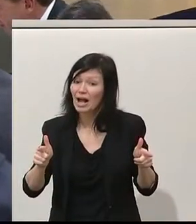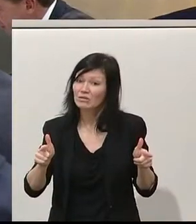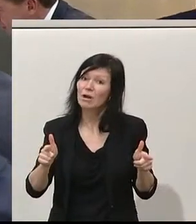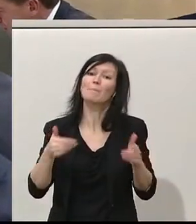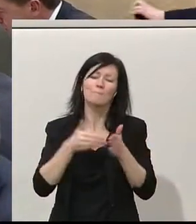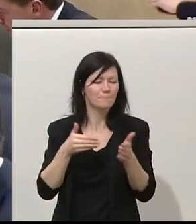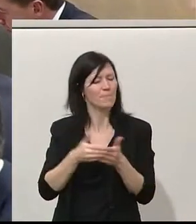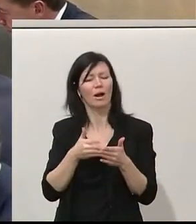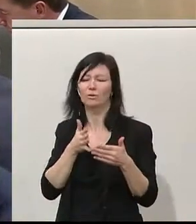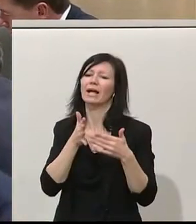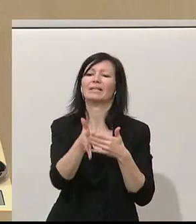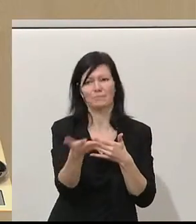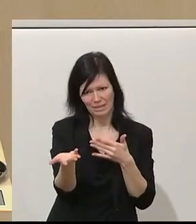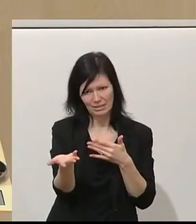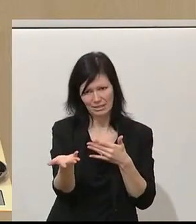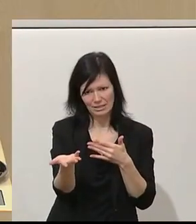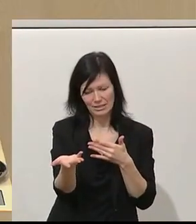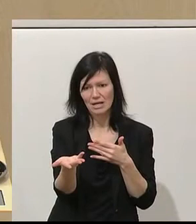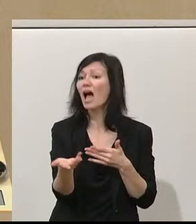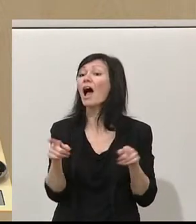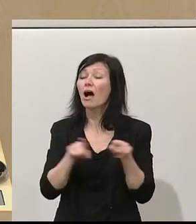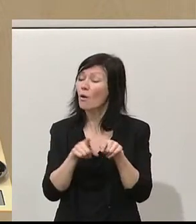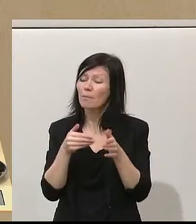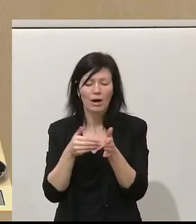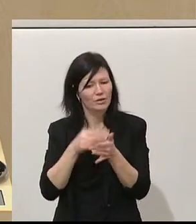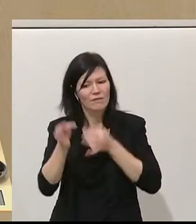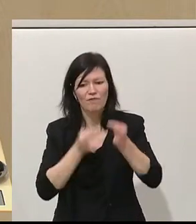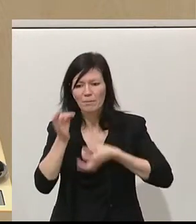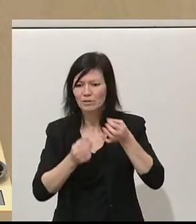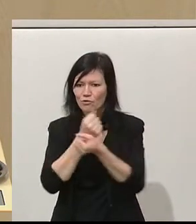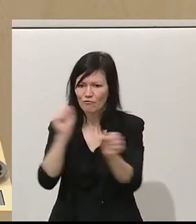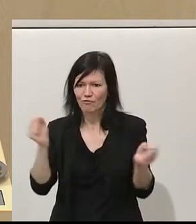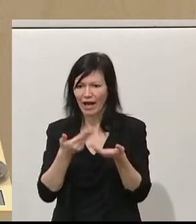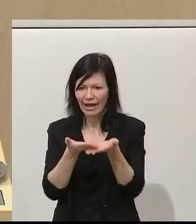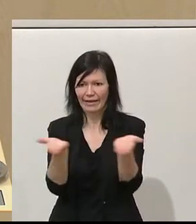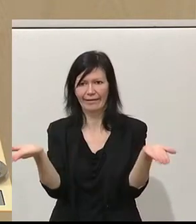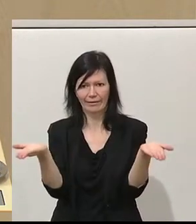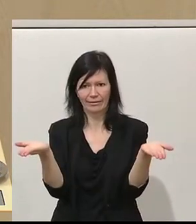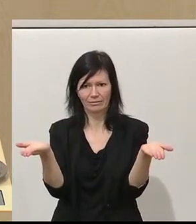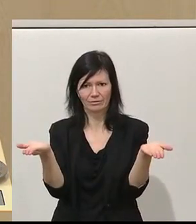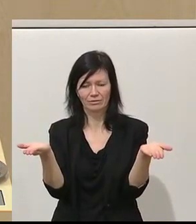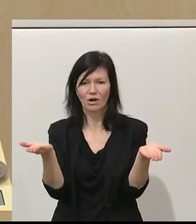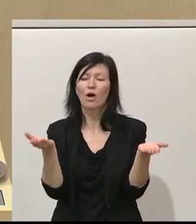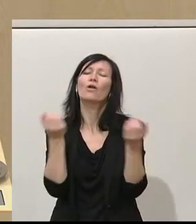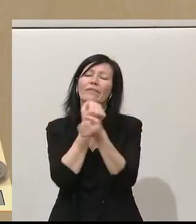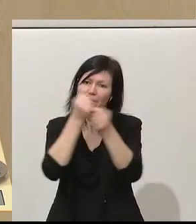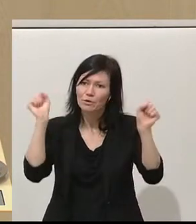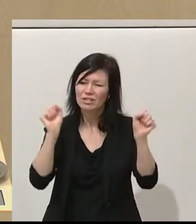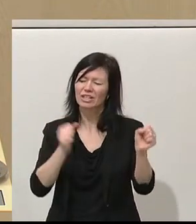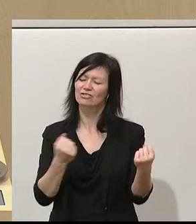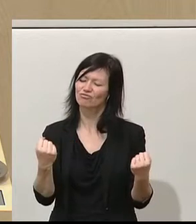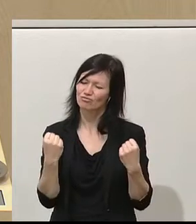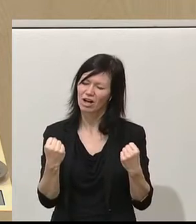eine liberale Demokratie braucht Informationsfreiheit und nur in einer starken Demokratie leben